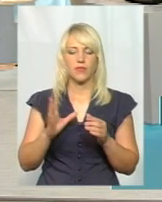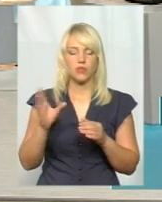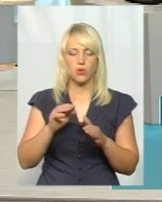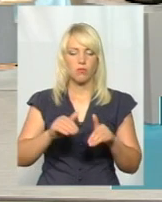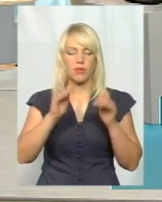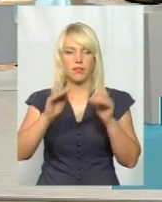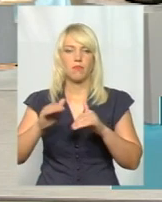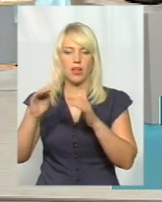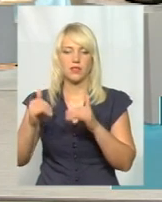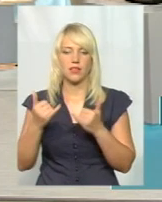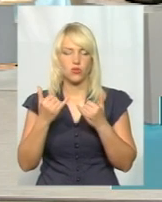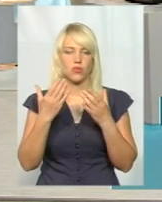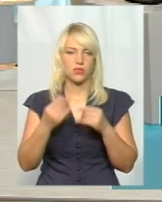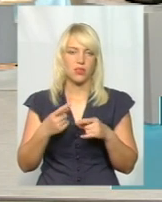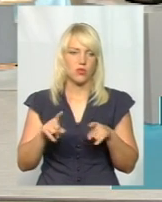чомусь.